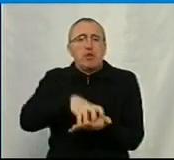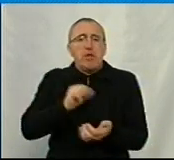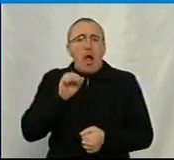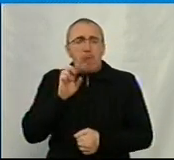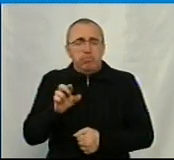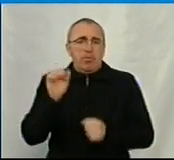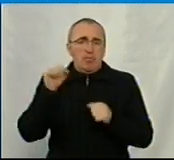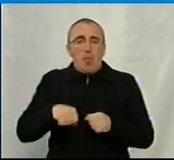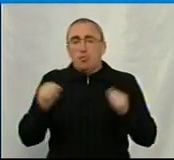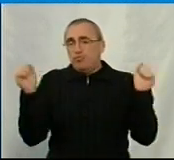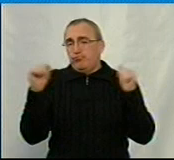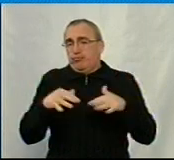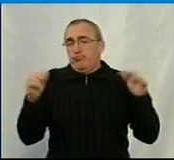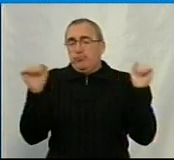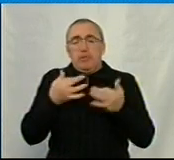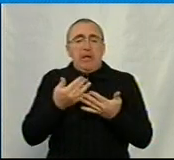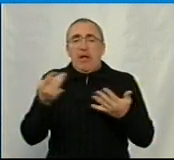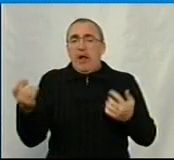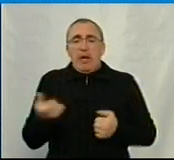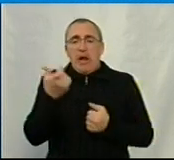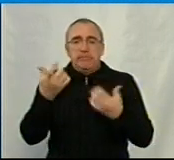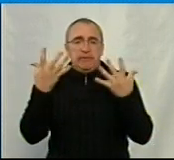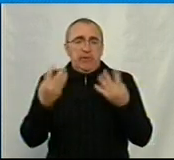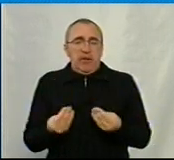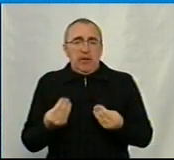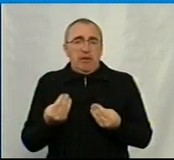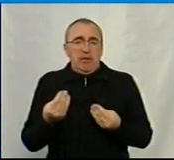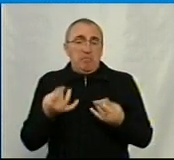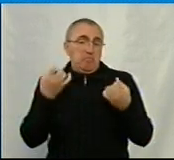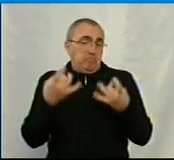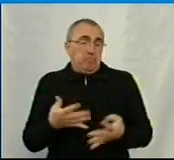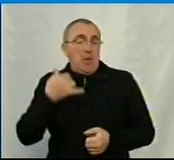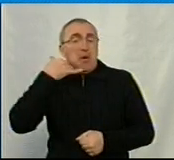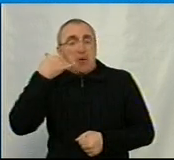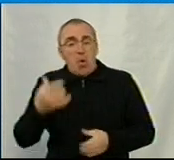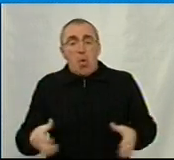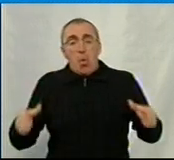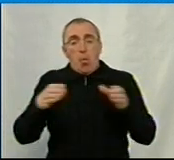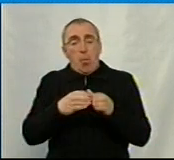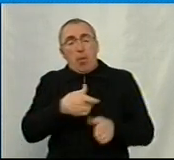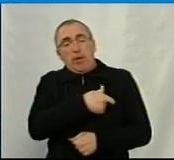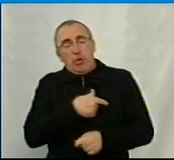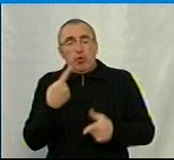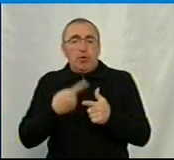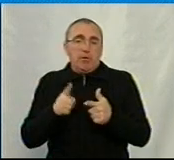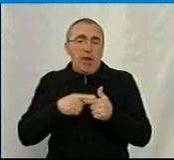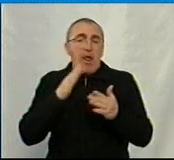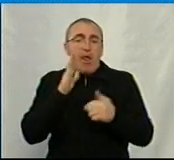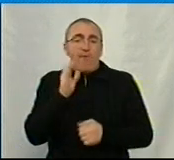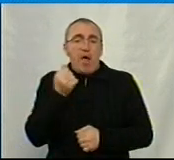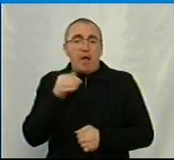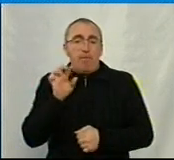засідати хоч кілька разів на день. Тобто, елементарний дзвінок на групу депутатську чи на Вайбер.